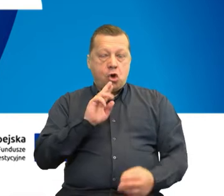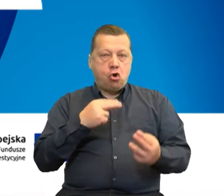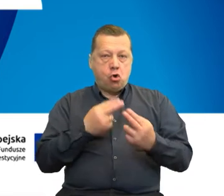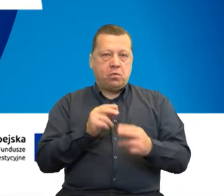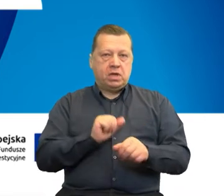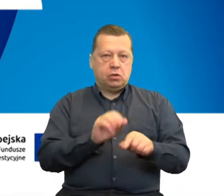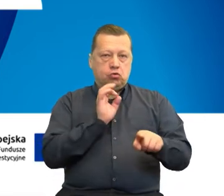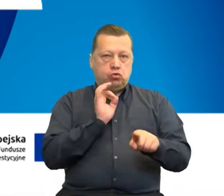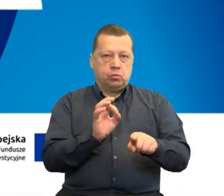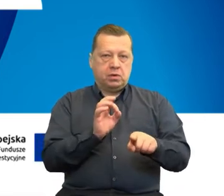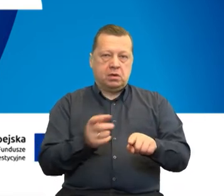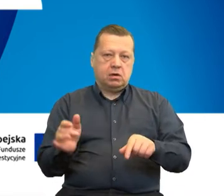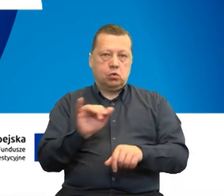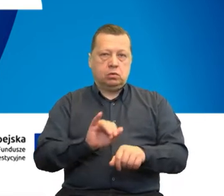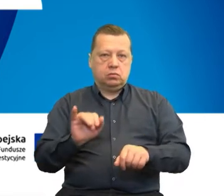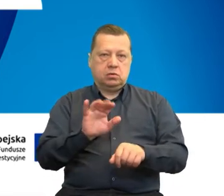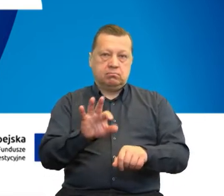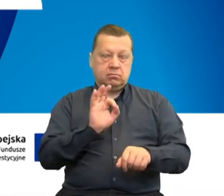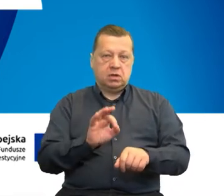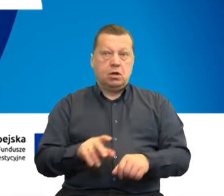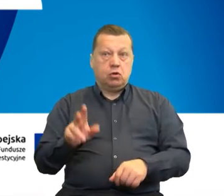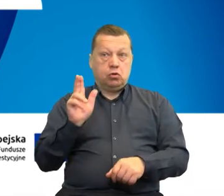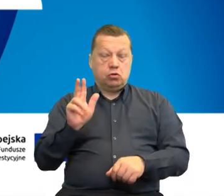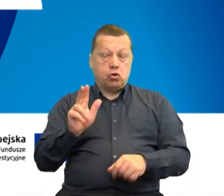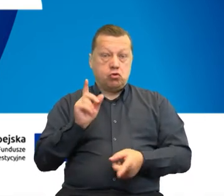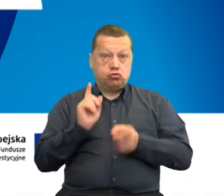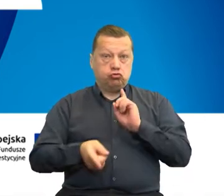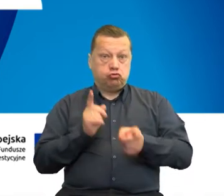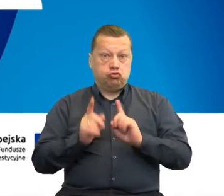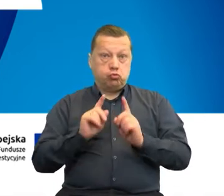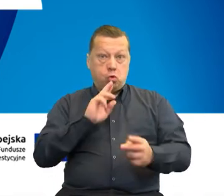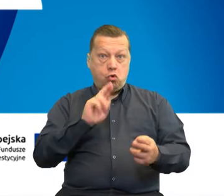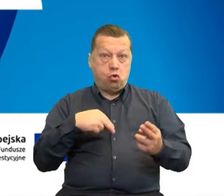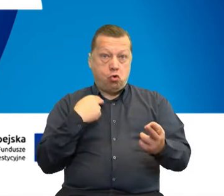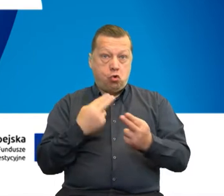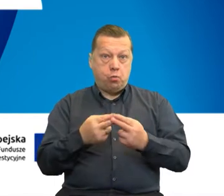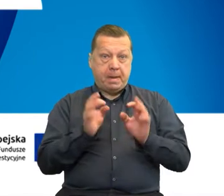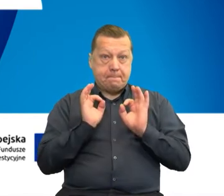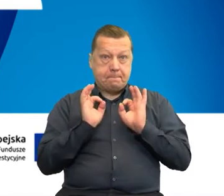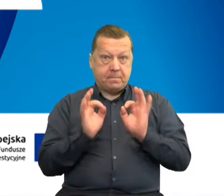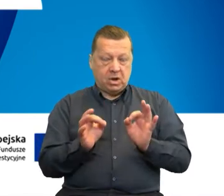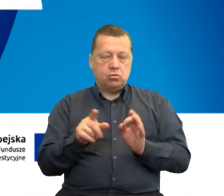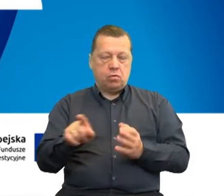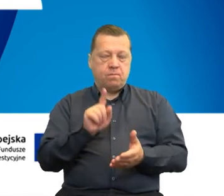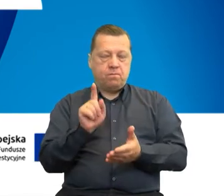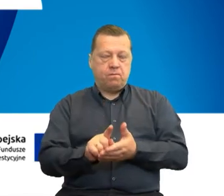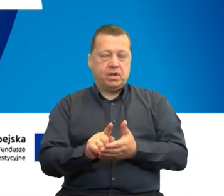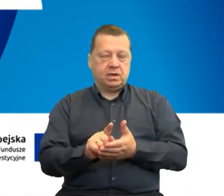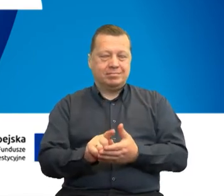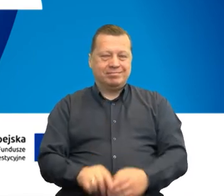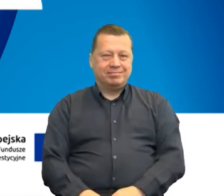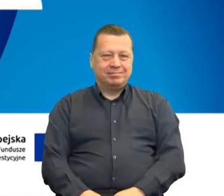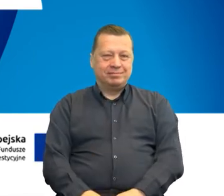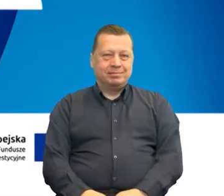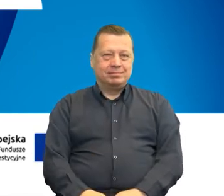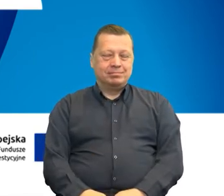poprawna i wygrywa ta osoba, która najszybciej udzieli prawidłowej odpowiedzi na to